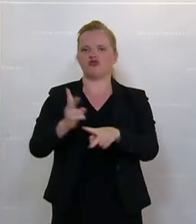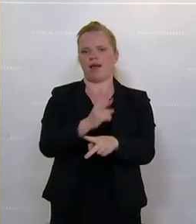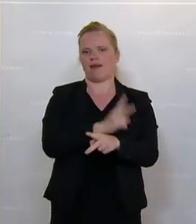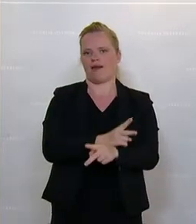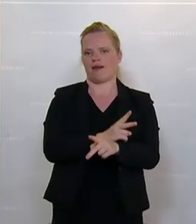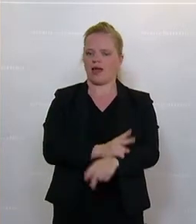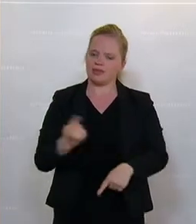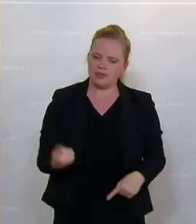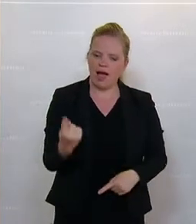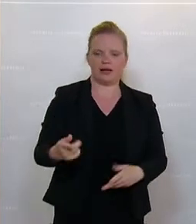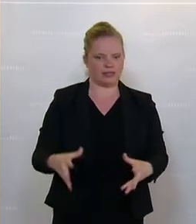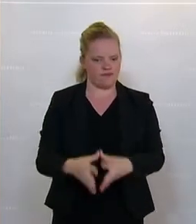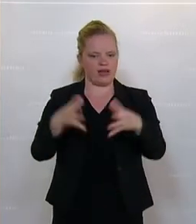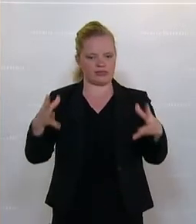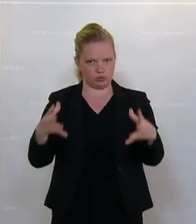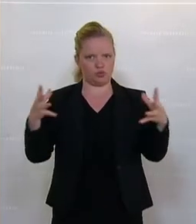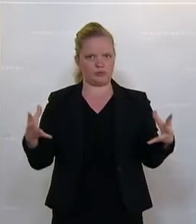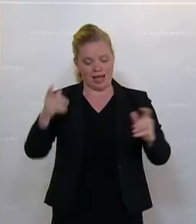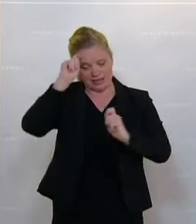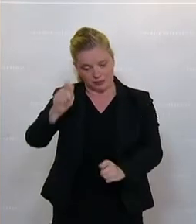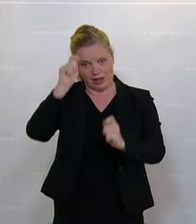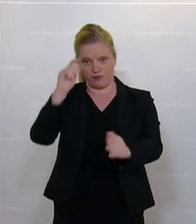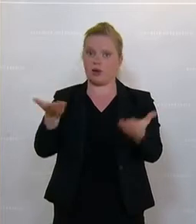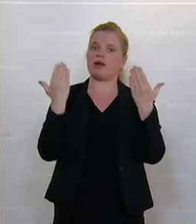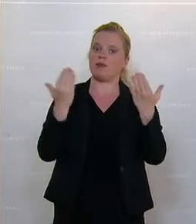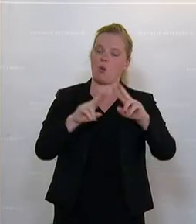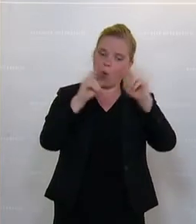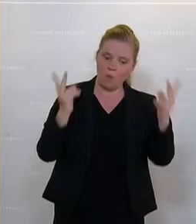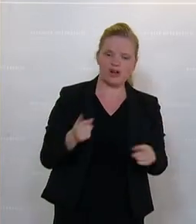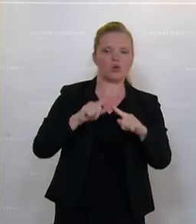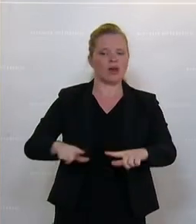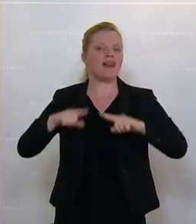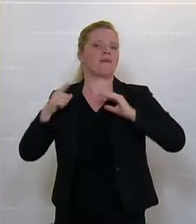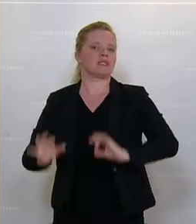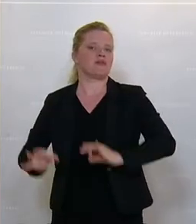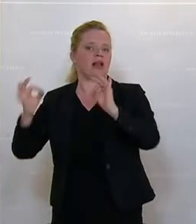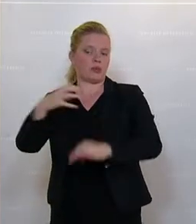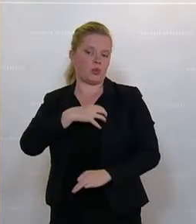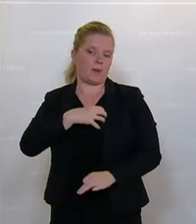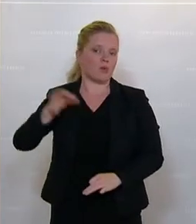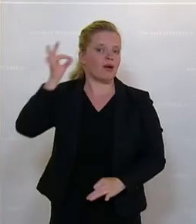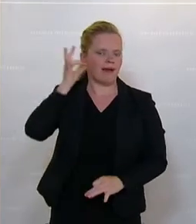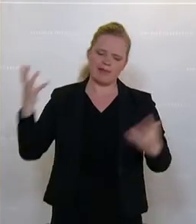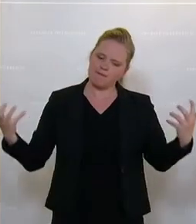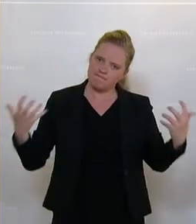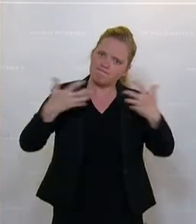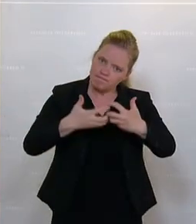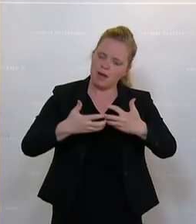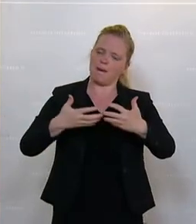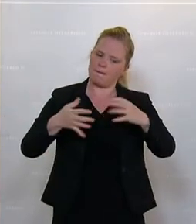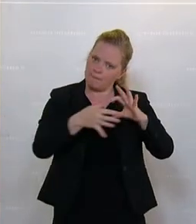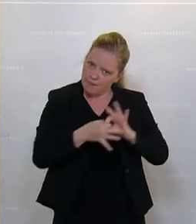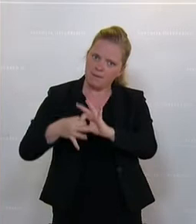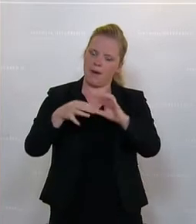Wachstum, Respekt für Klima und Umwelt und die Lebensqualität der Bürgerinnen und Bürger in Einklang bringt. Ich